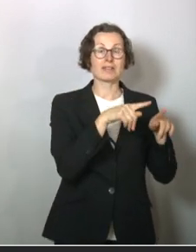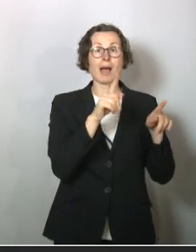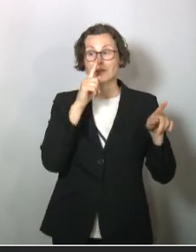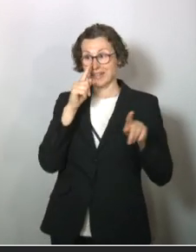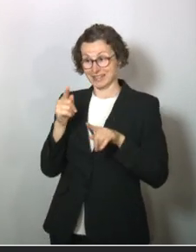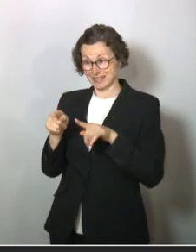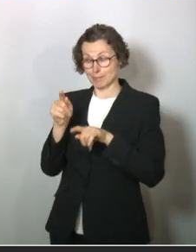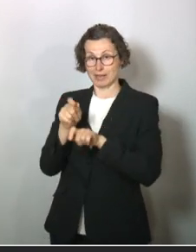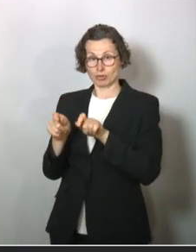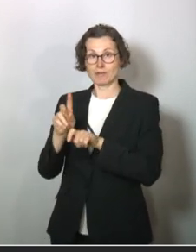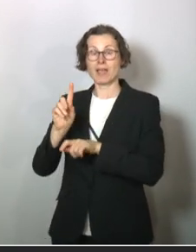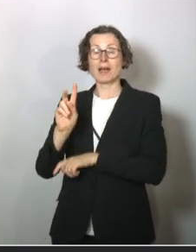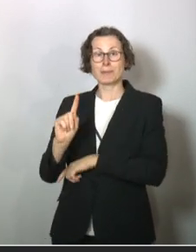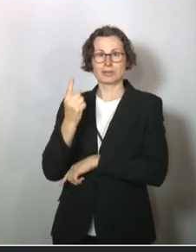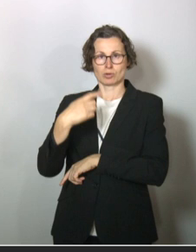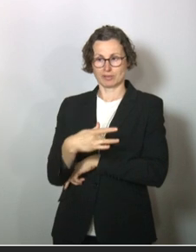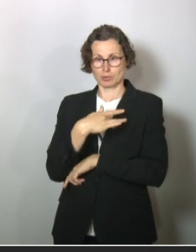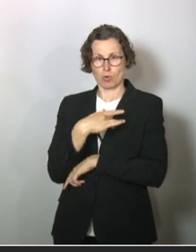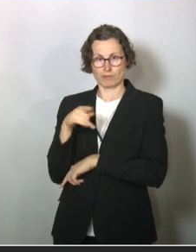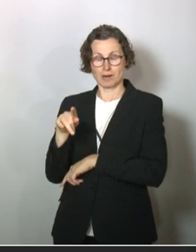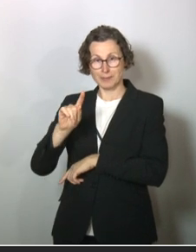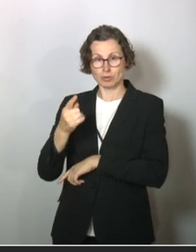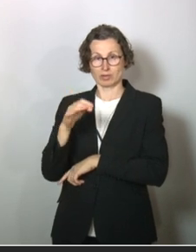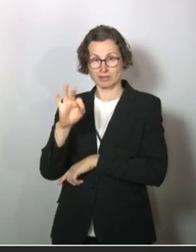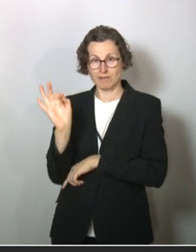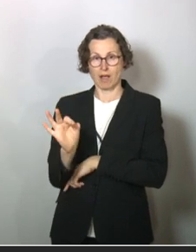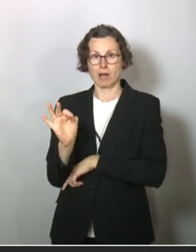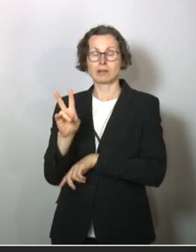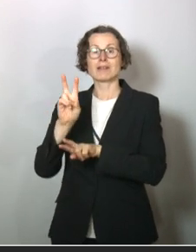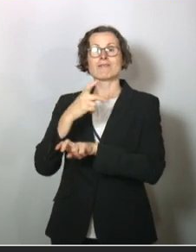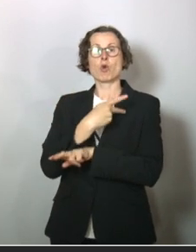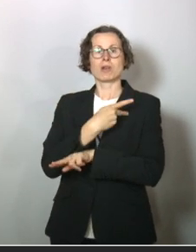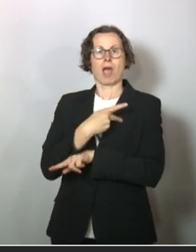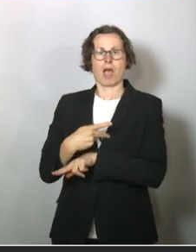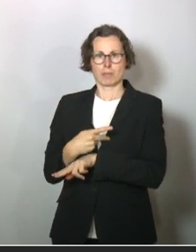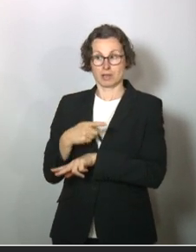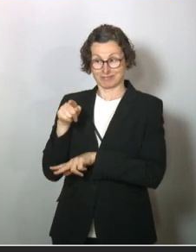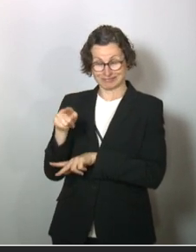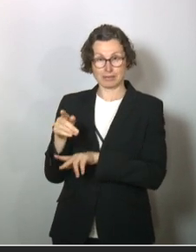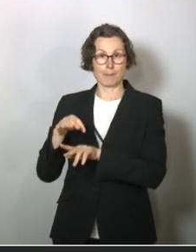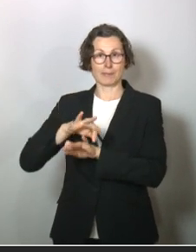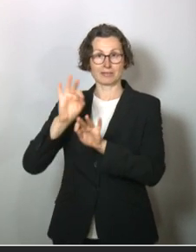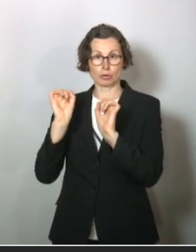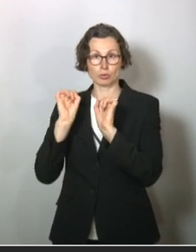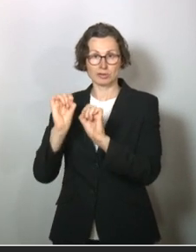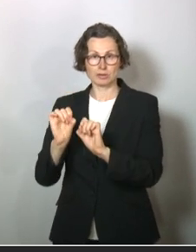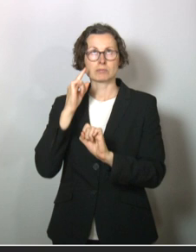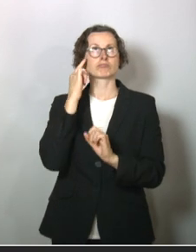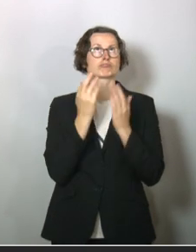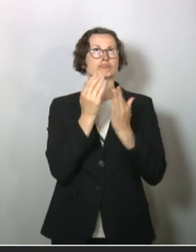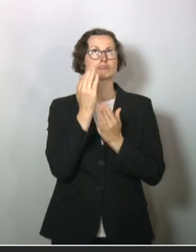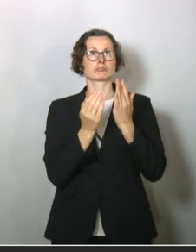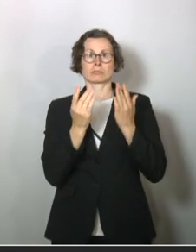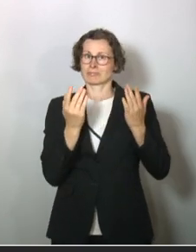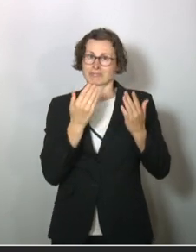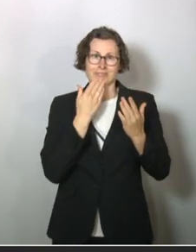die Menschen, die besonders betroffen sind, besonders gefährdet sind, vulnerable sind, wie es immer heißt, zu schützen, dann haben wir nach Adam Riese, das ist